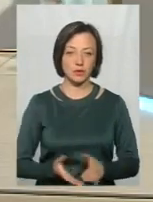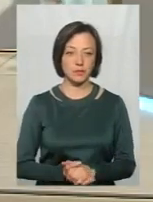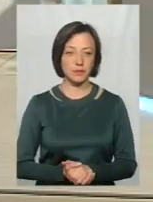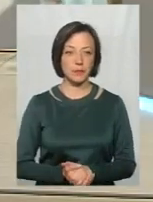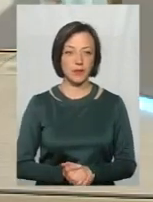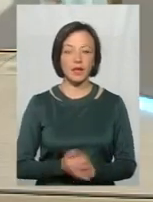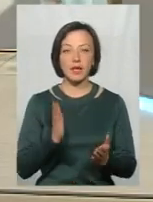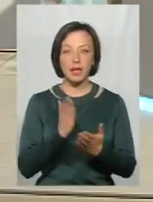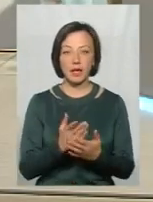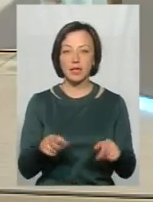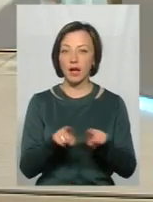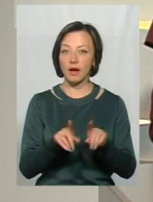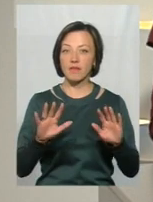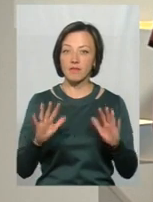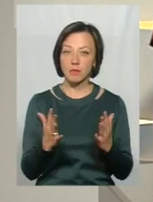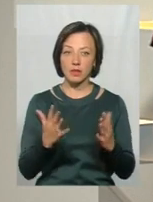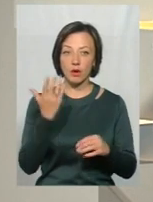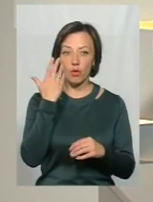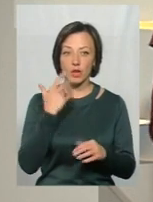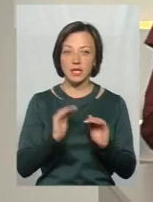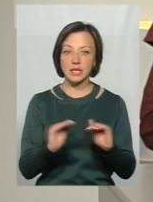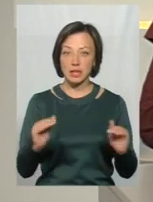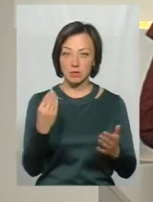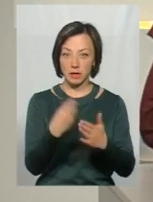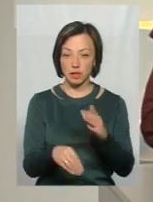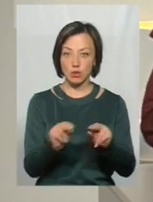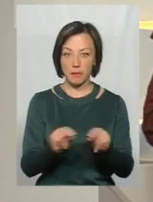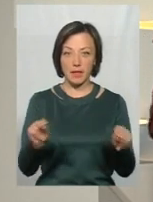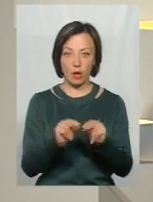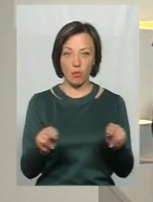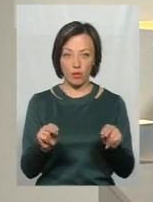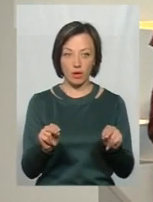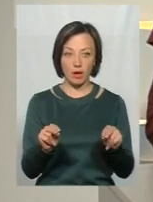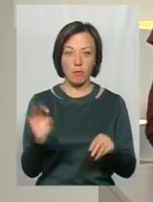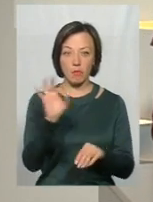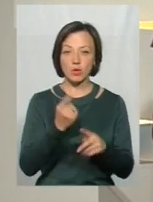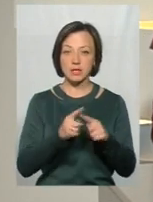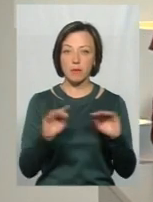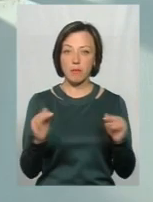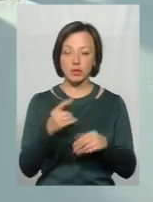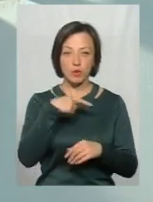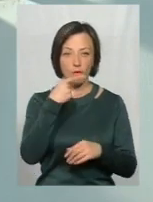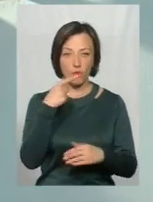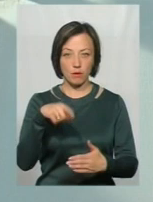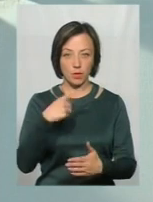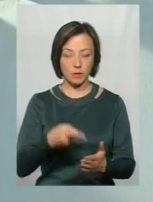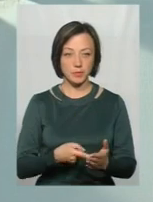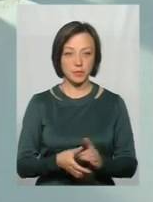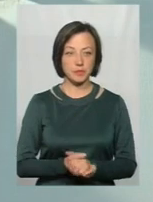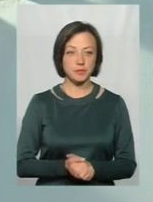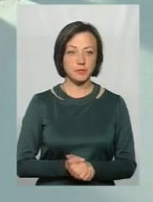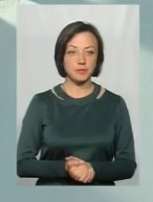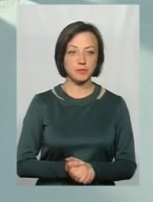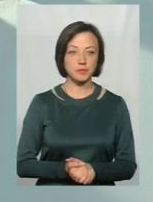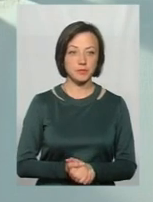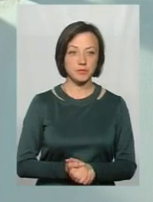Але ж є такі випадки, коли діти принижують педагогів, але ми про це менше говоримо. І бачимо про це